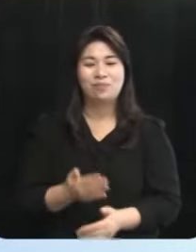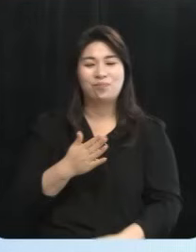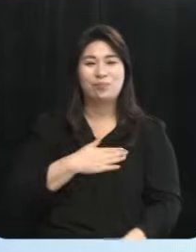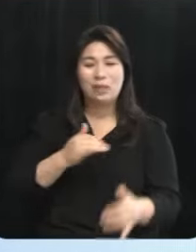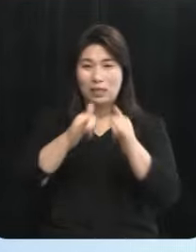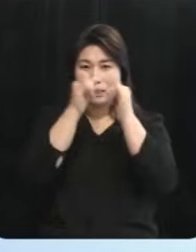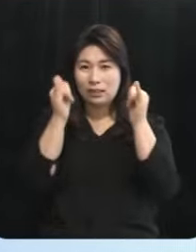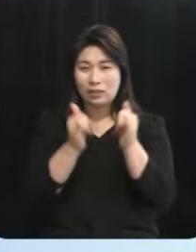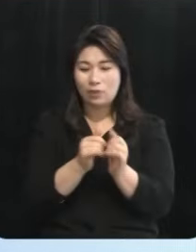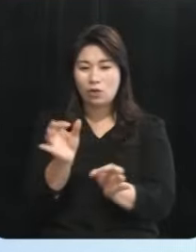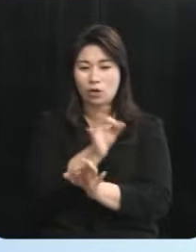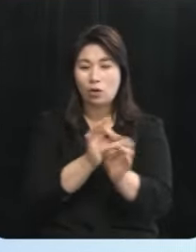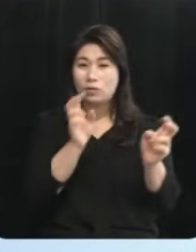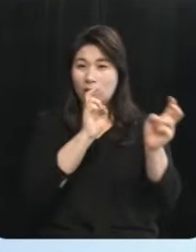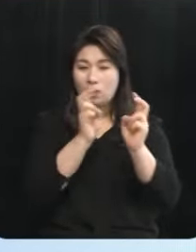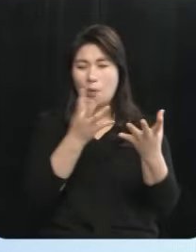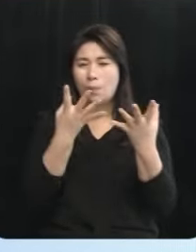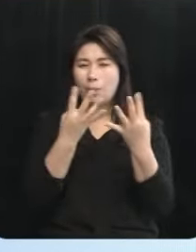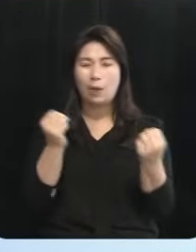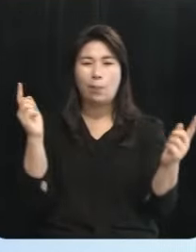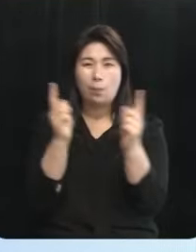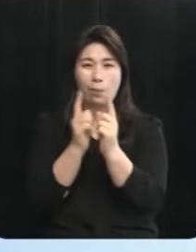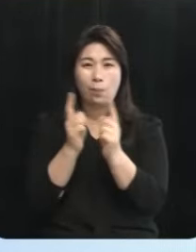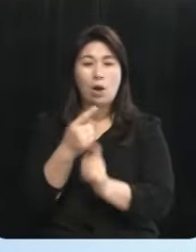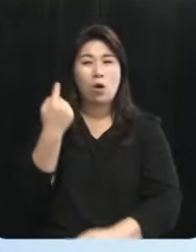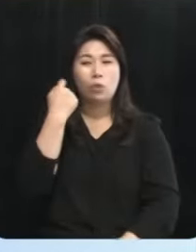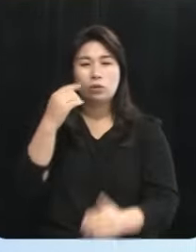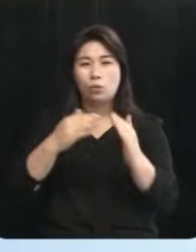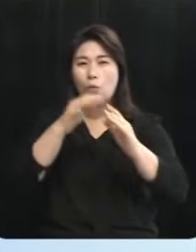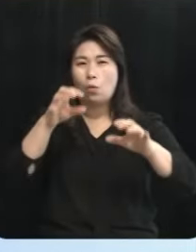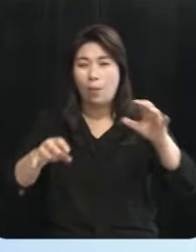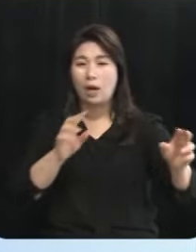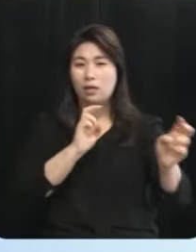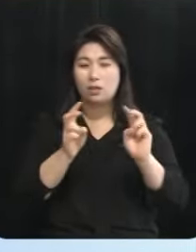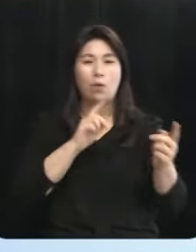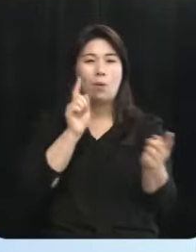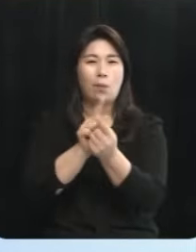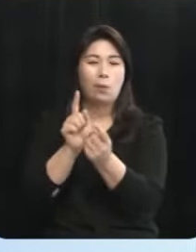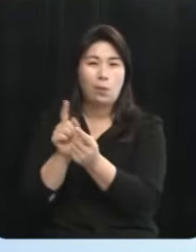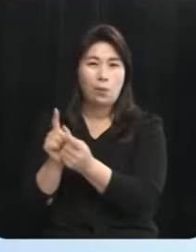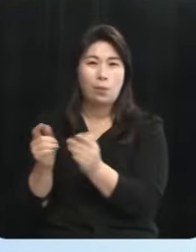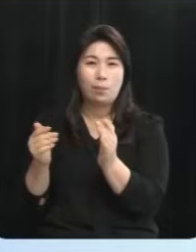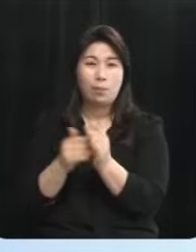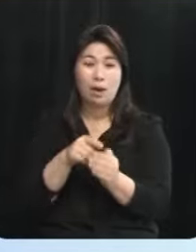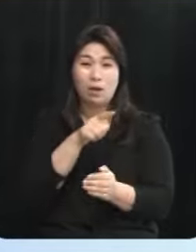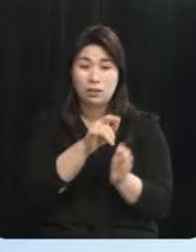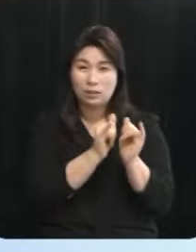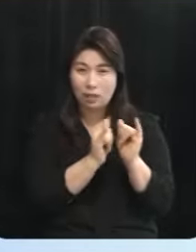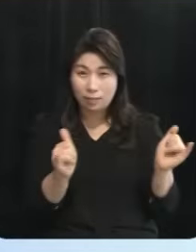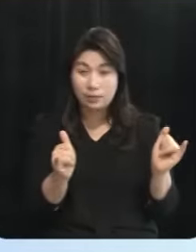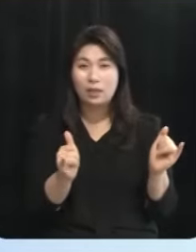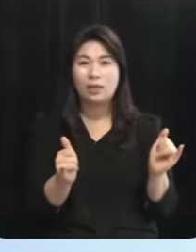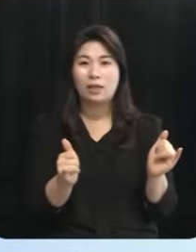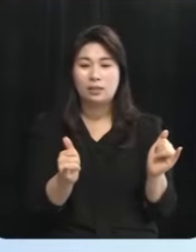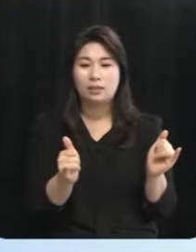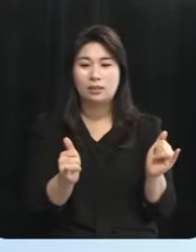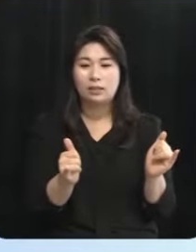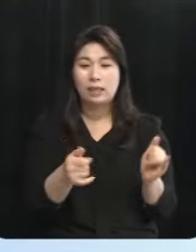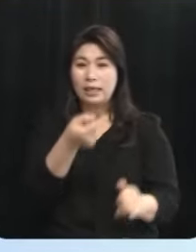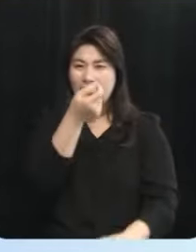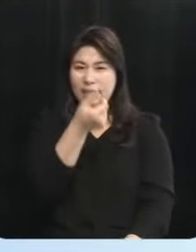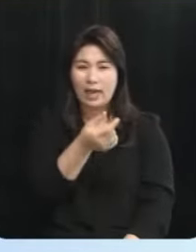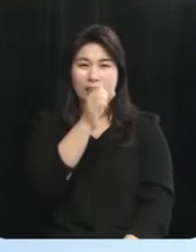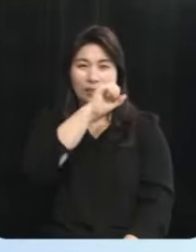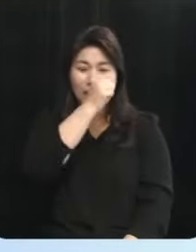사회적 경제 기업들을 많이 만났습니다 어제도 마을 기업을 하시는 분들 만났습니다 이분들에게는 적은